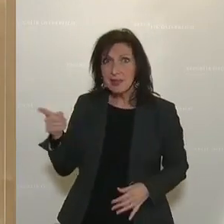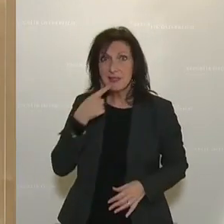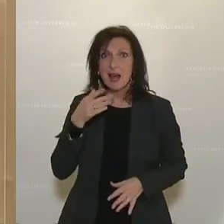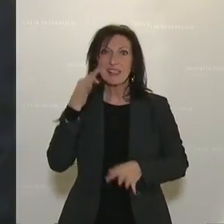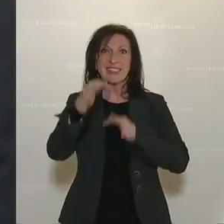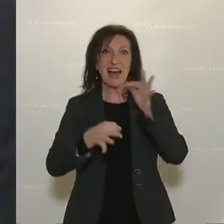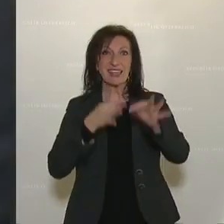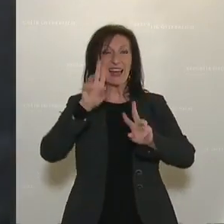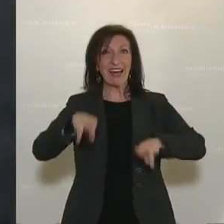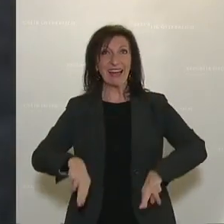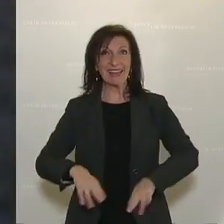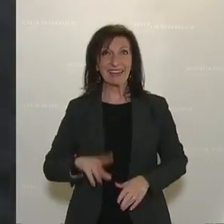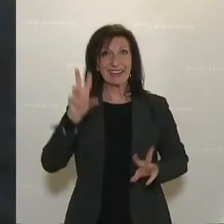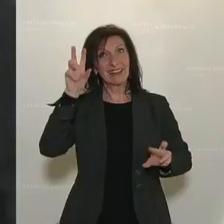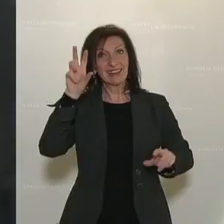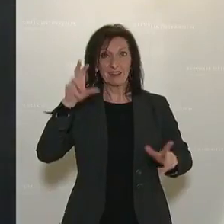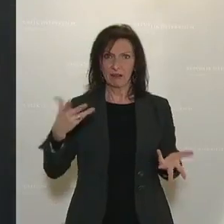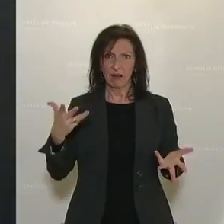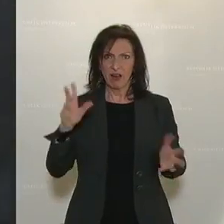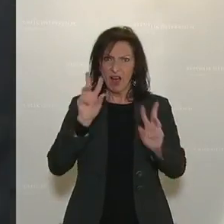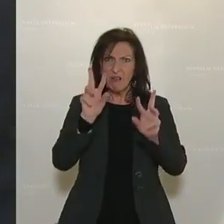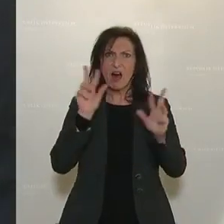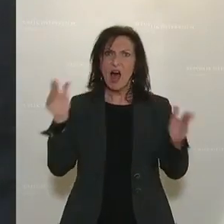Strategie die richtige ist. Das Gegenteil ist der Fall.